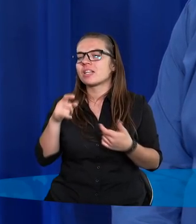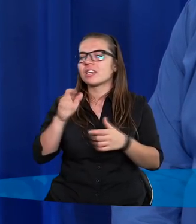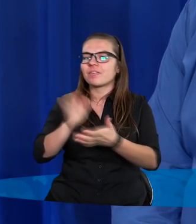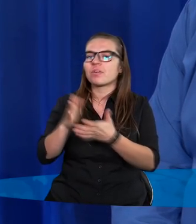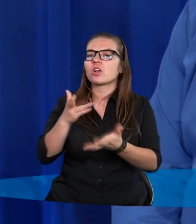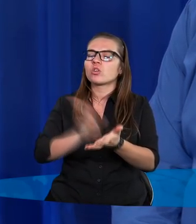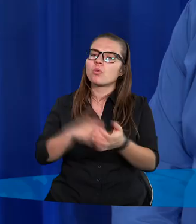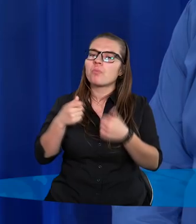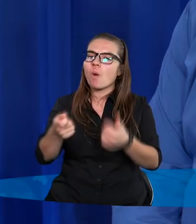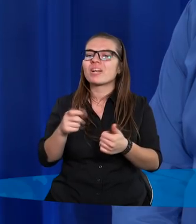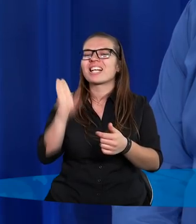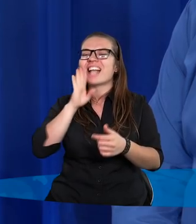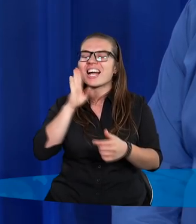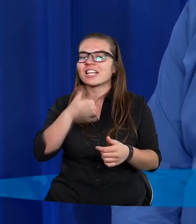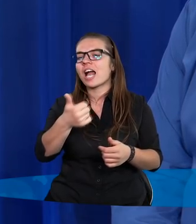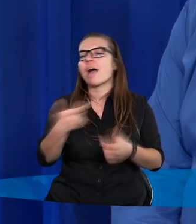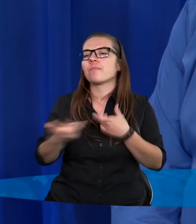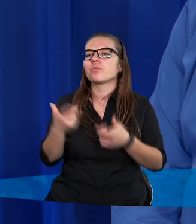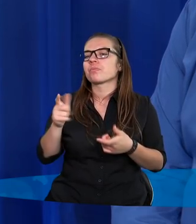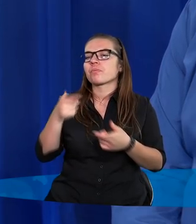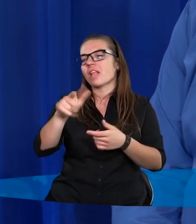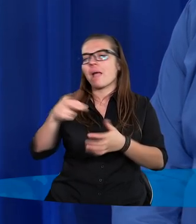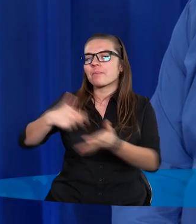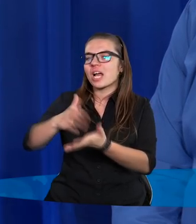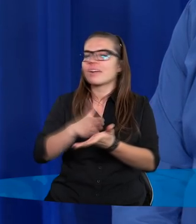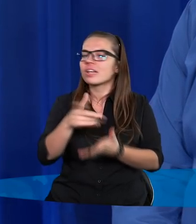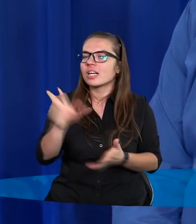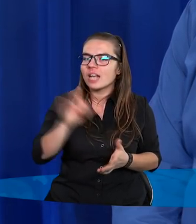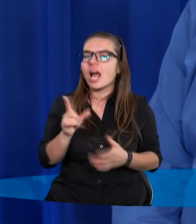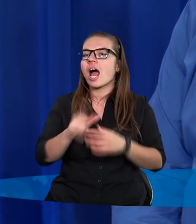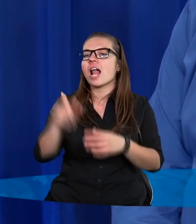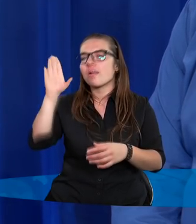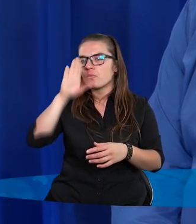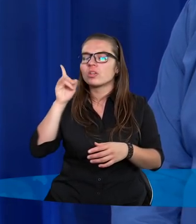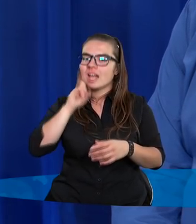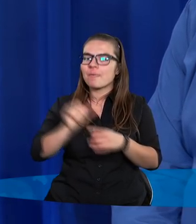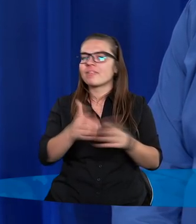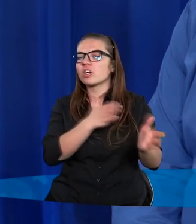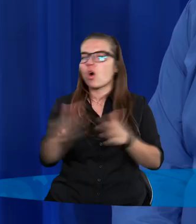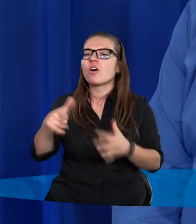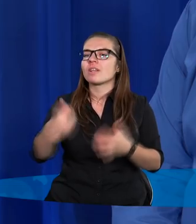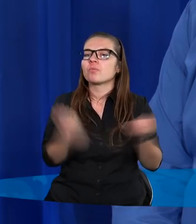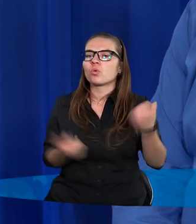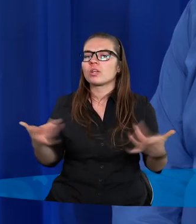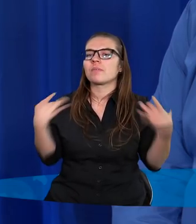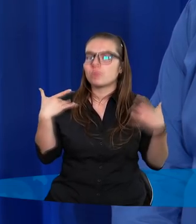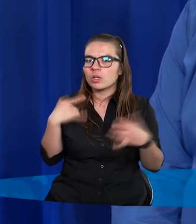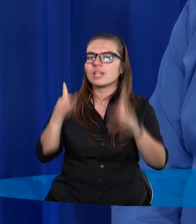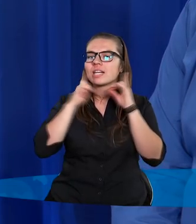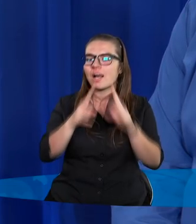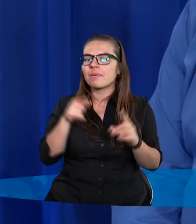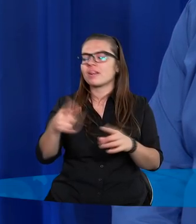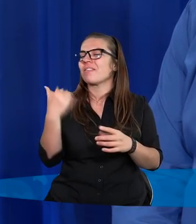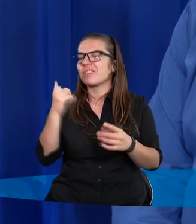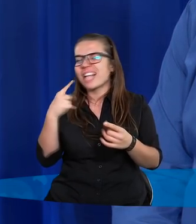w który człowiek jest popchnięty tak sam i musi jakoś przez niego przejść, ale Pan Bóg naprawdę jest gotów w tym trudnym życiu, naprawdę